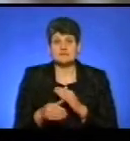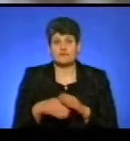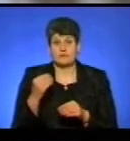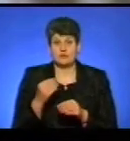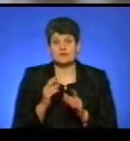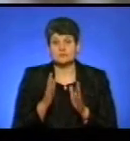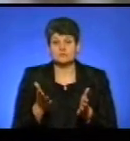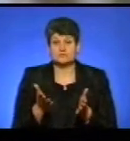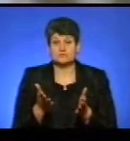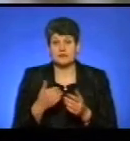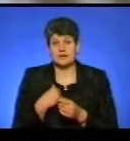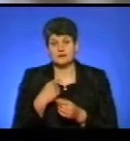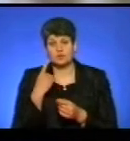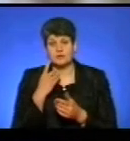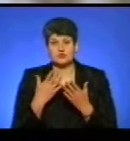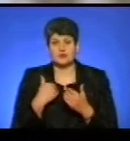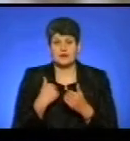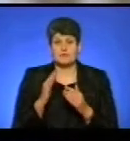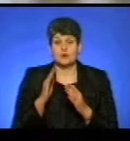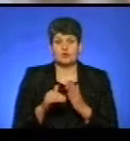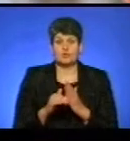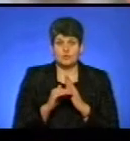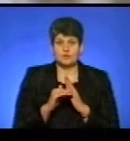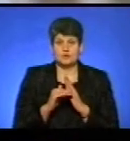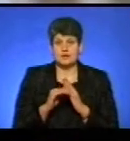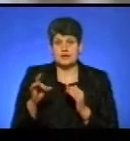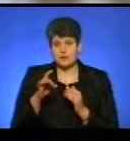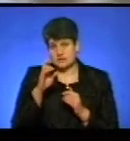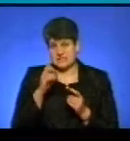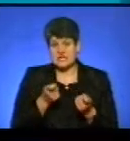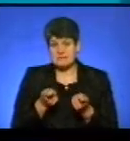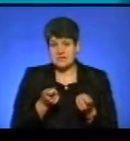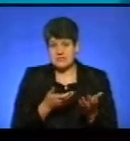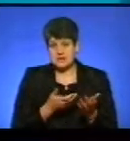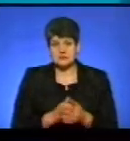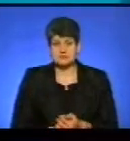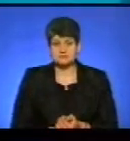війдемо. Я думаю, що нам ще буде допомагати районна держадміністрація.